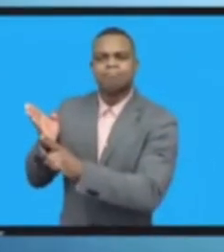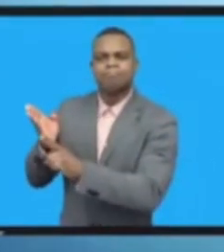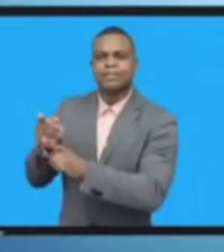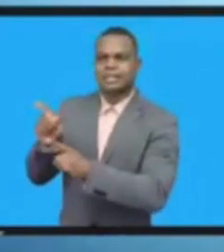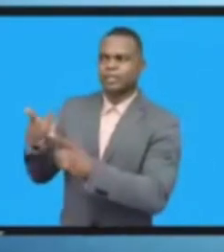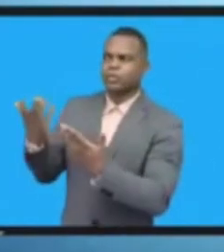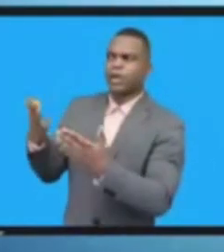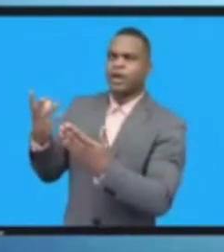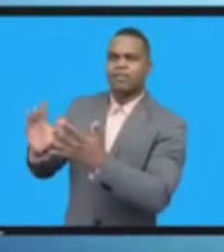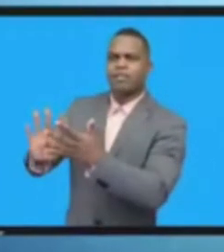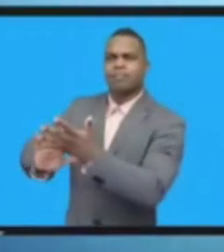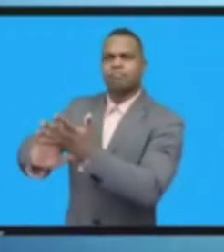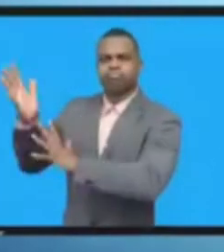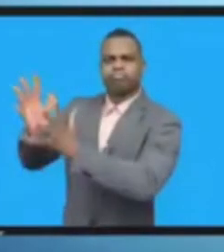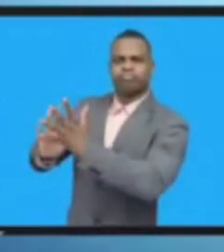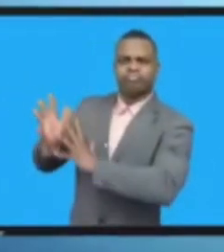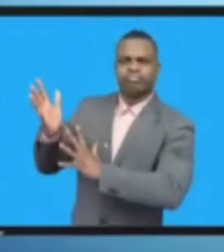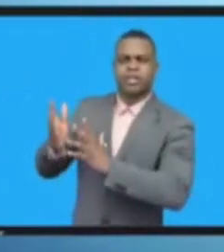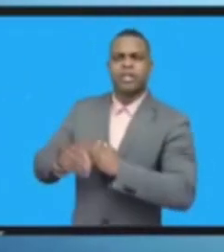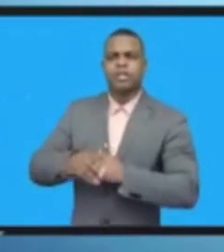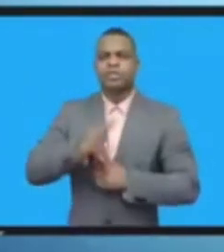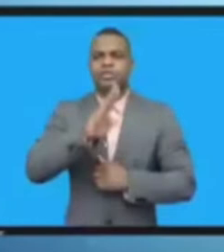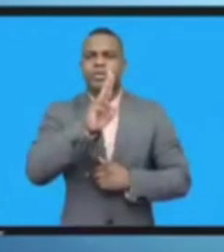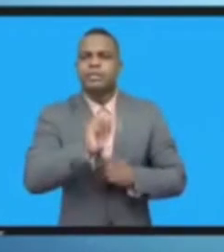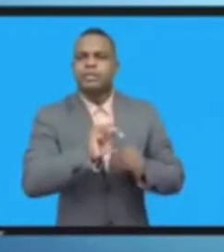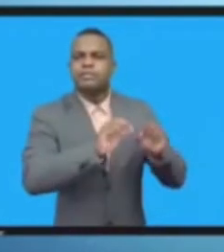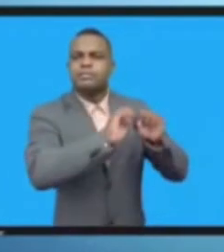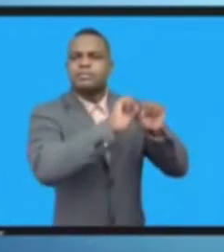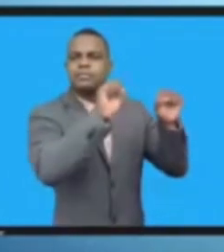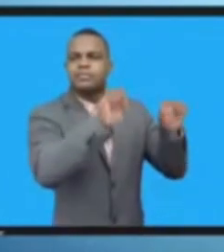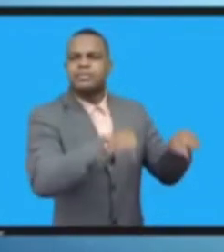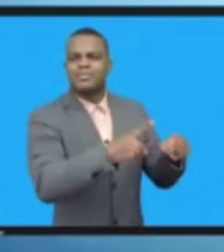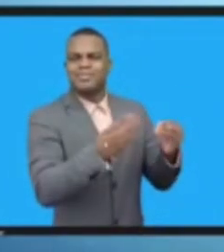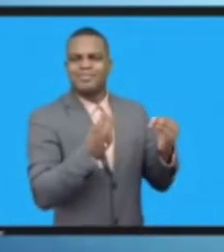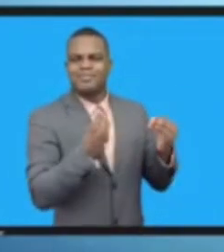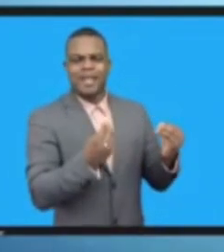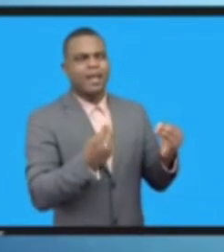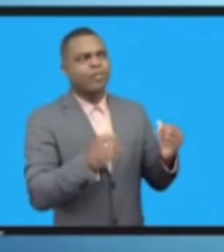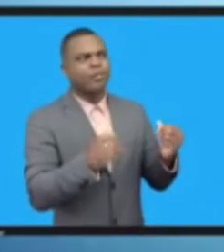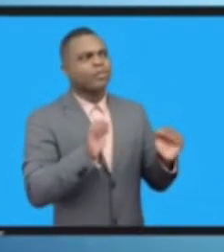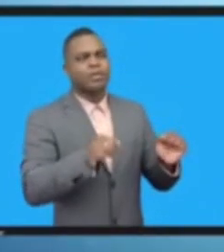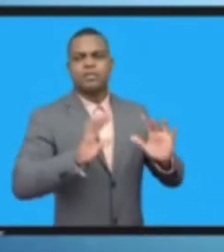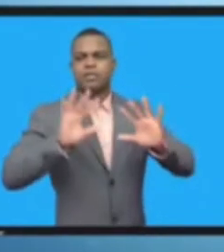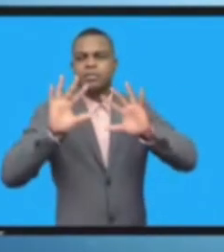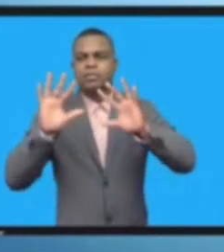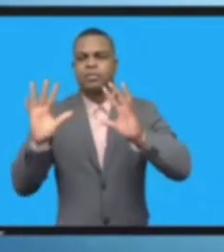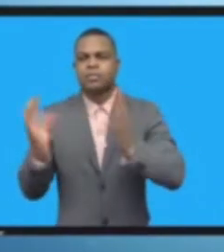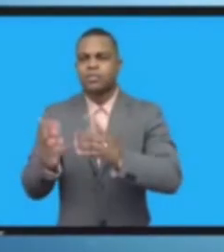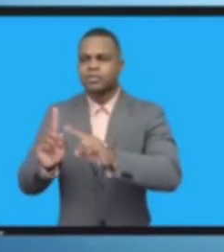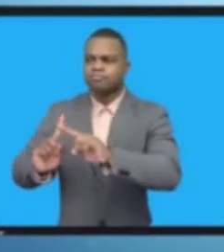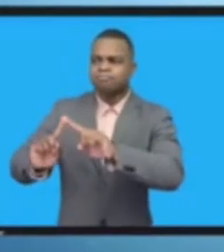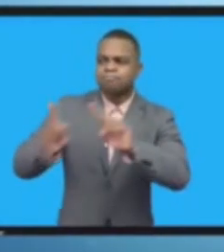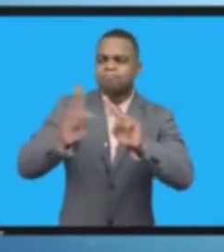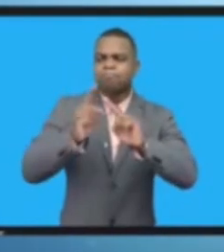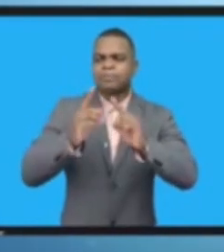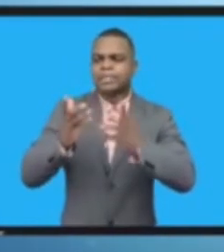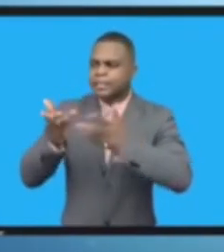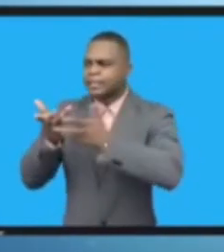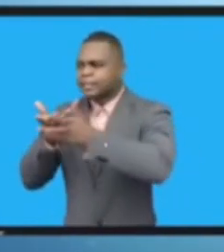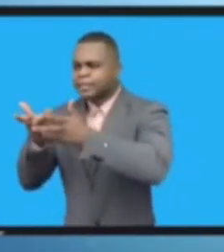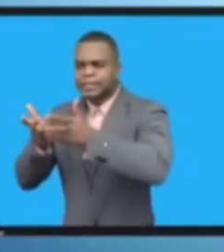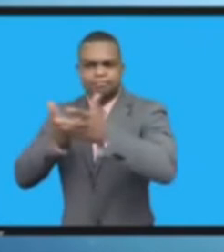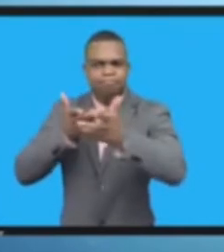العالم برمته في صدد التوصل إلى اتفاق بشأن رؤية مشتركة بشأن تكنولوجيا